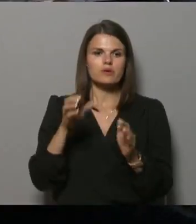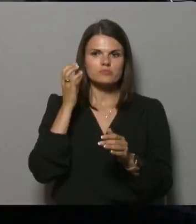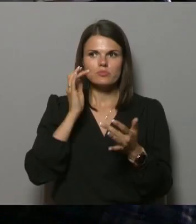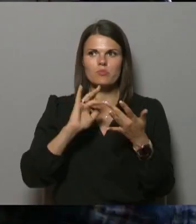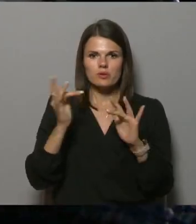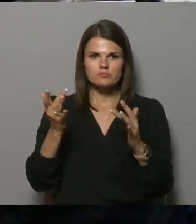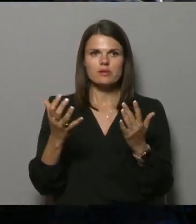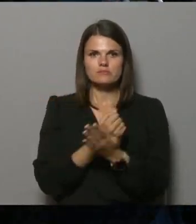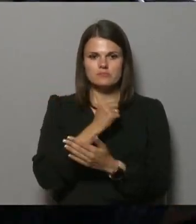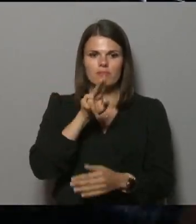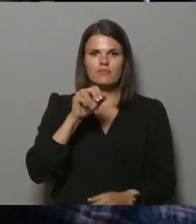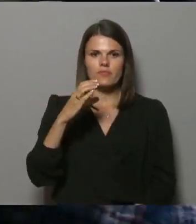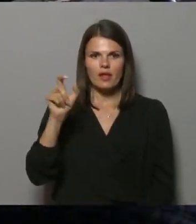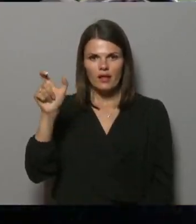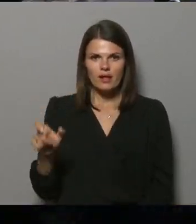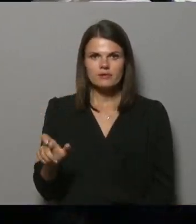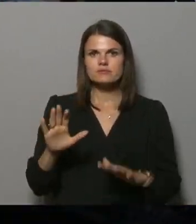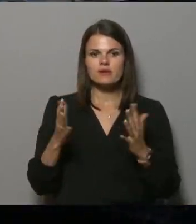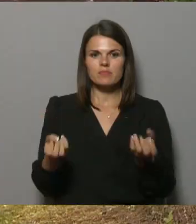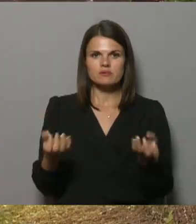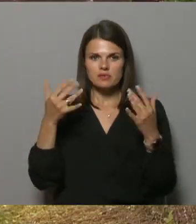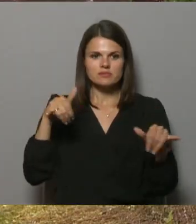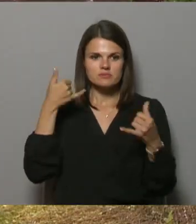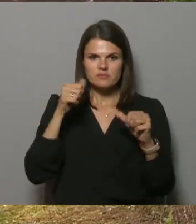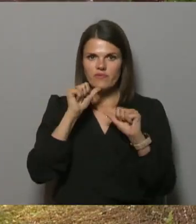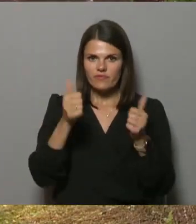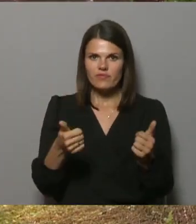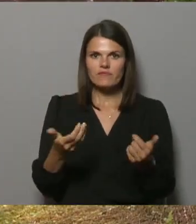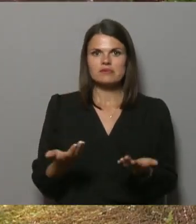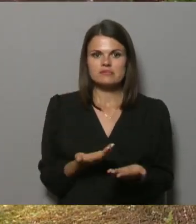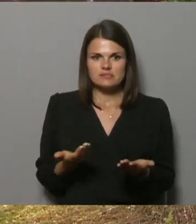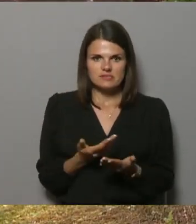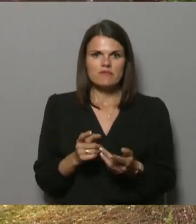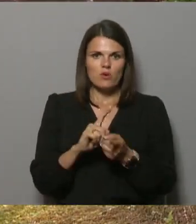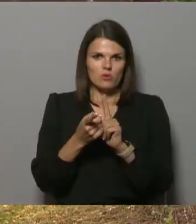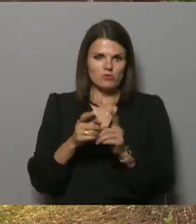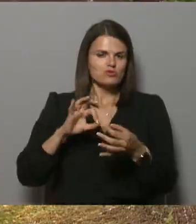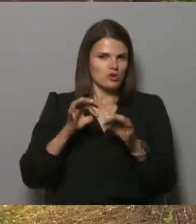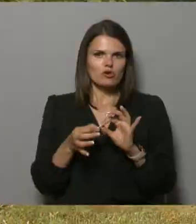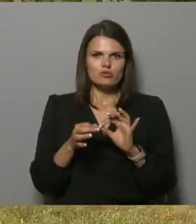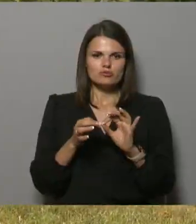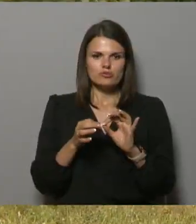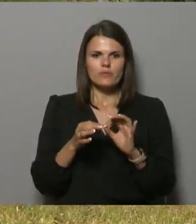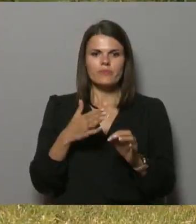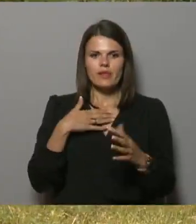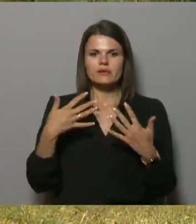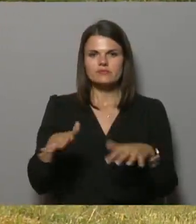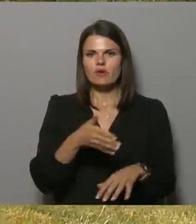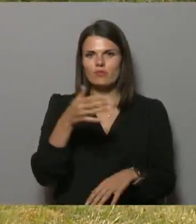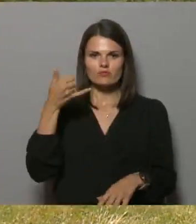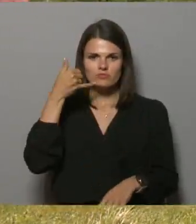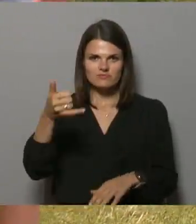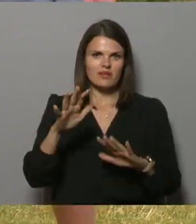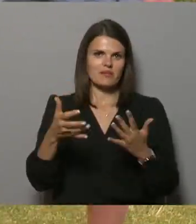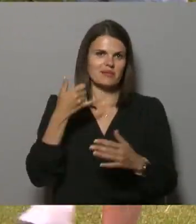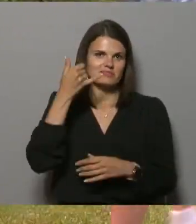sakariem dāci izdodas atrast, bet skaidrs, ka, ja sazvanīties, nav iespējams dzīve kļūt krietni sarežģītāka. Es jau jums zvanīju, bet